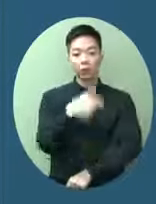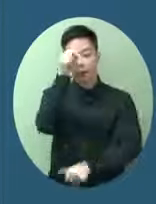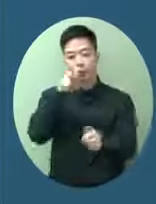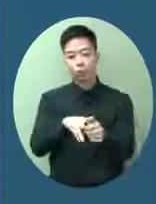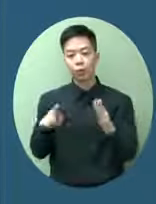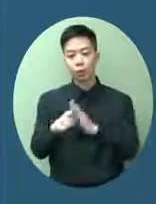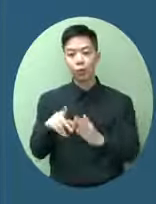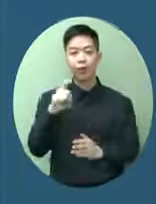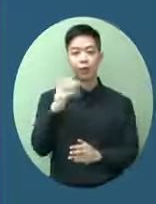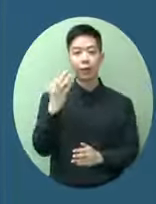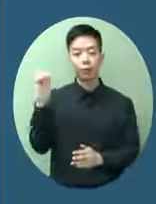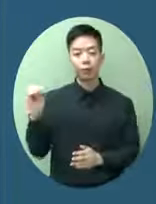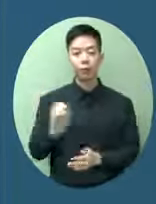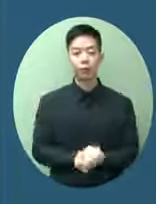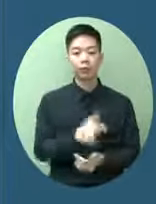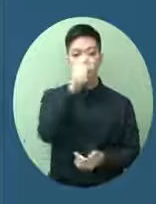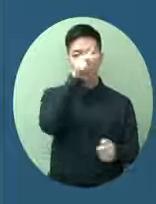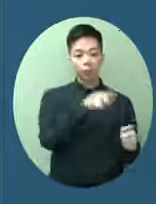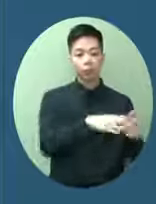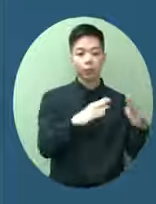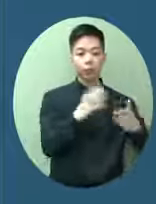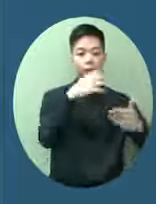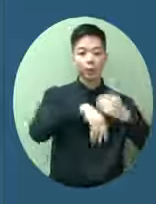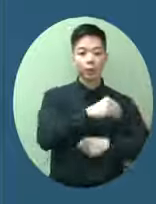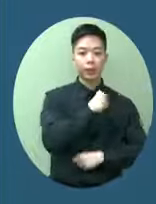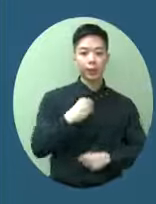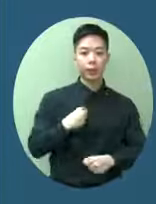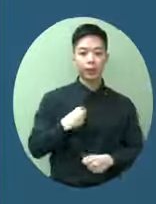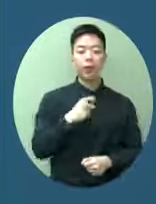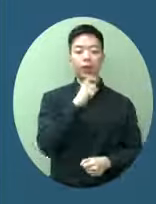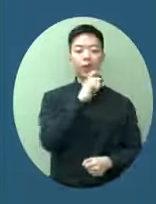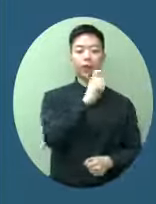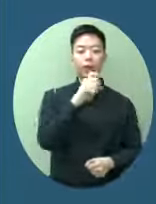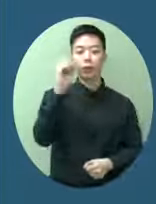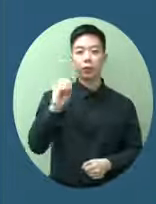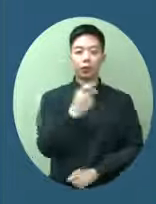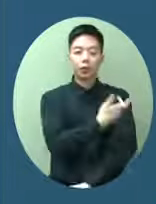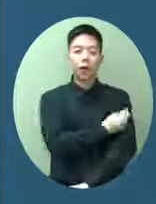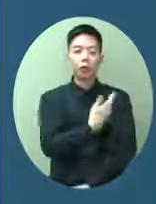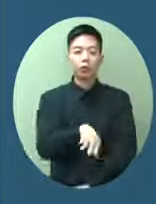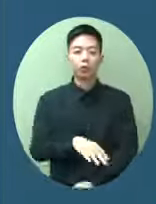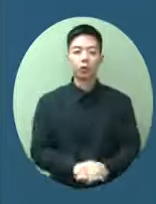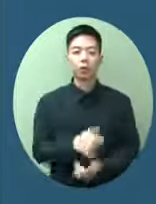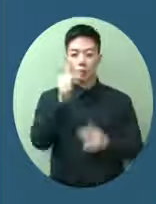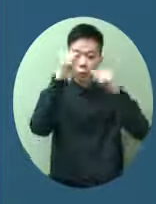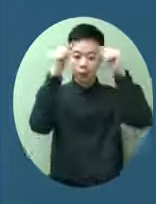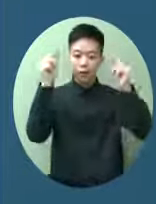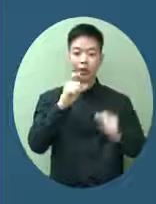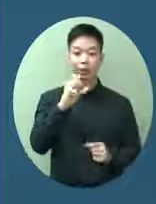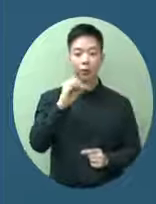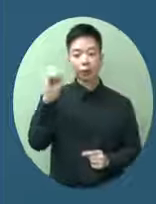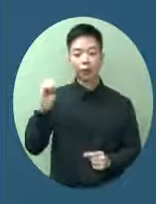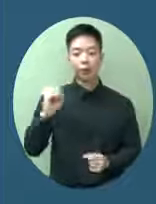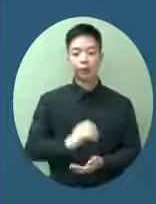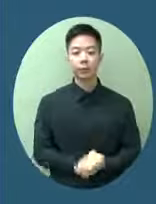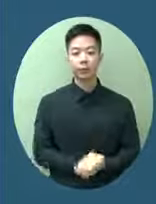%醫管局裏面的醫生甚至是99%護士是90%安